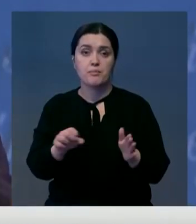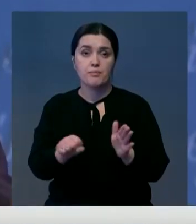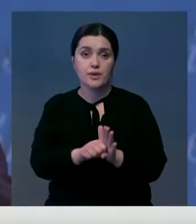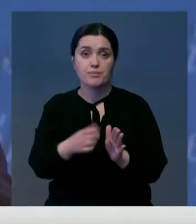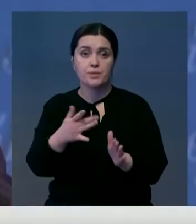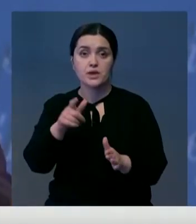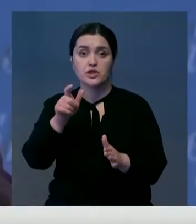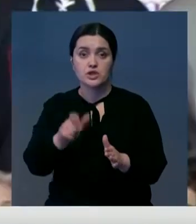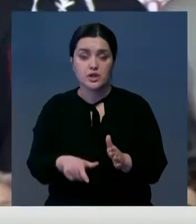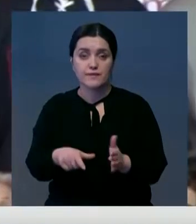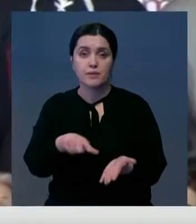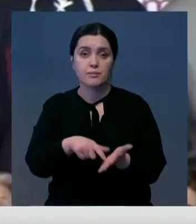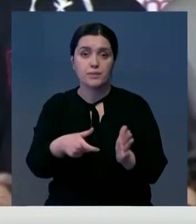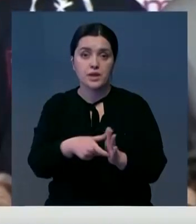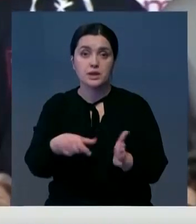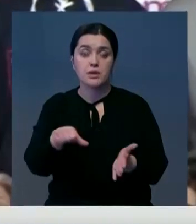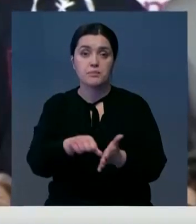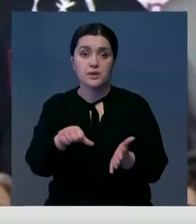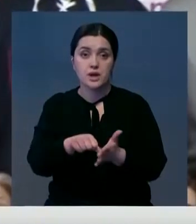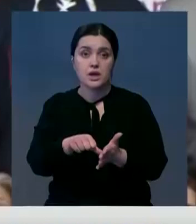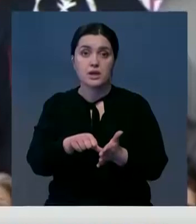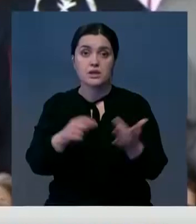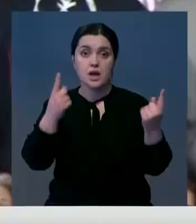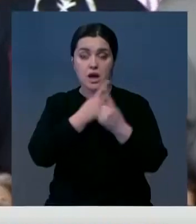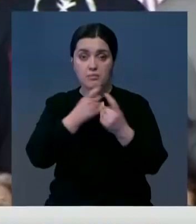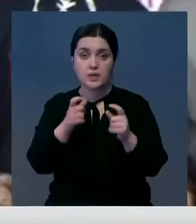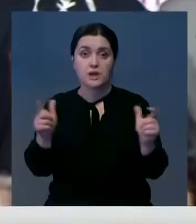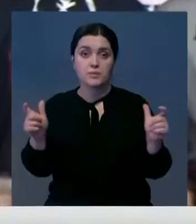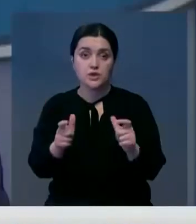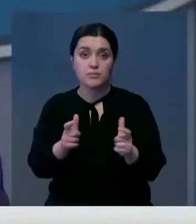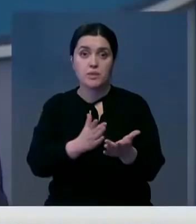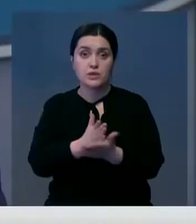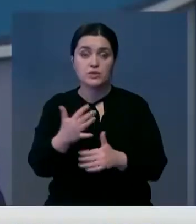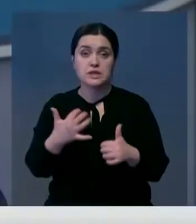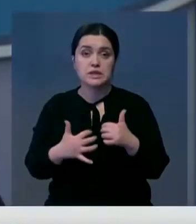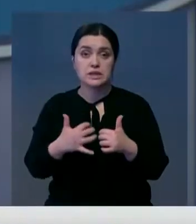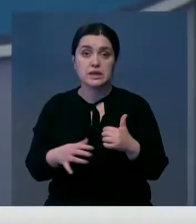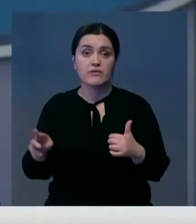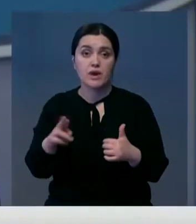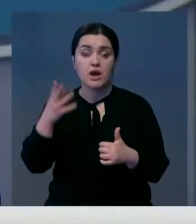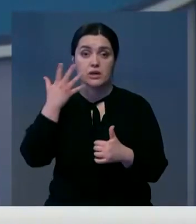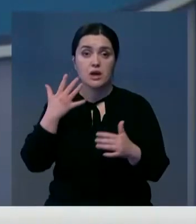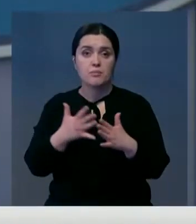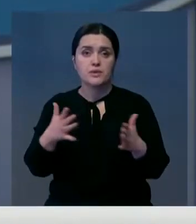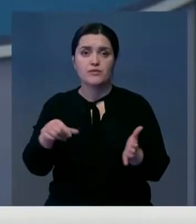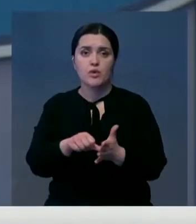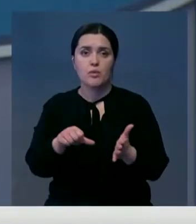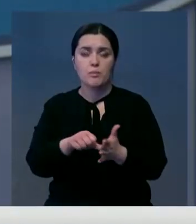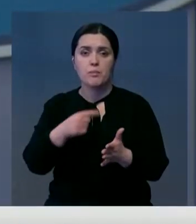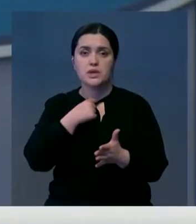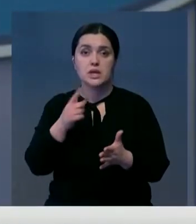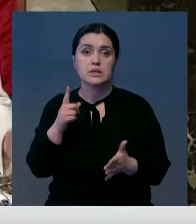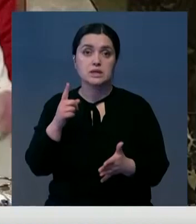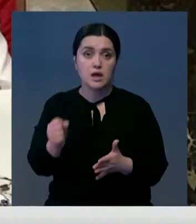чего погибли пять человек. Напомню, палата представителей объявила импичмент политику в середине января. Тогда большинство